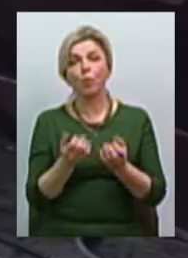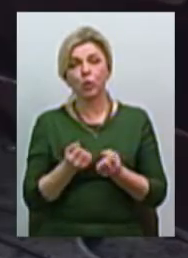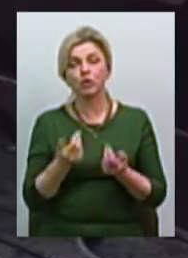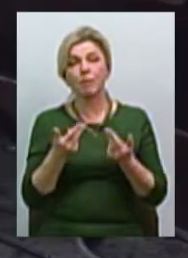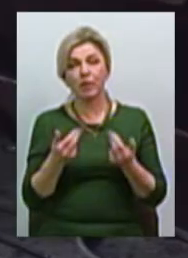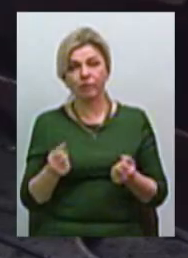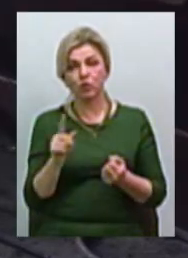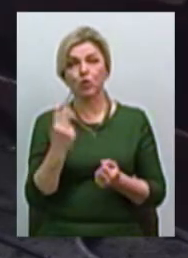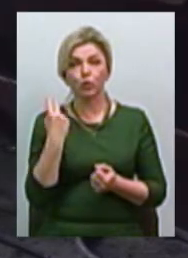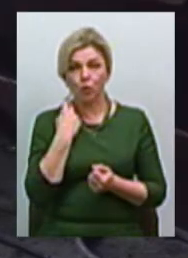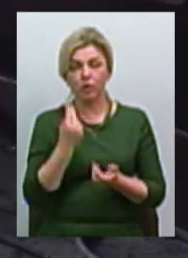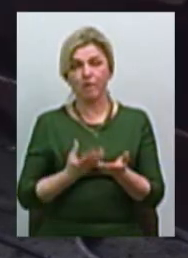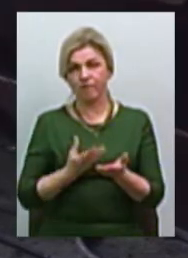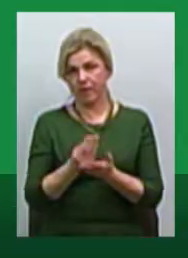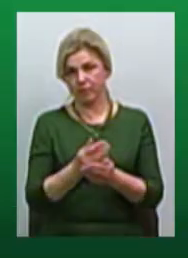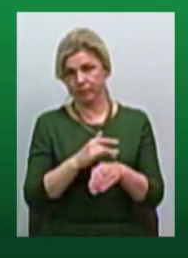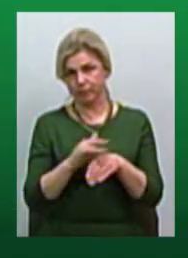виплачені в повному обсязі.